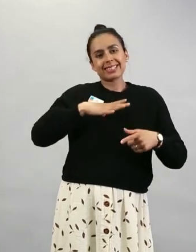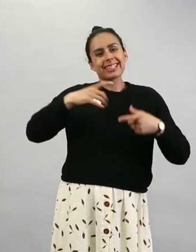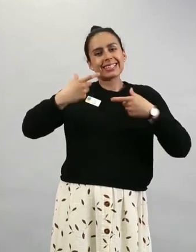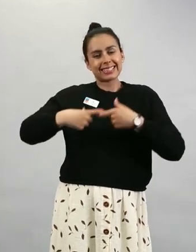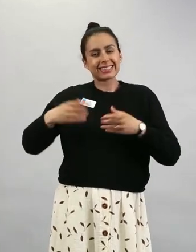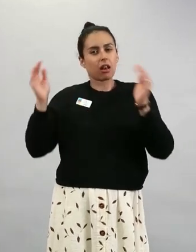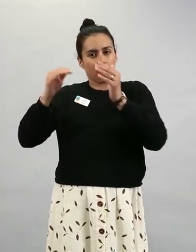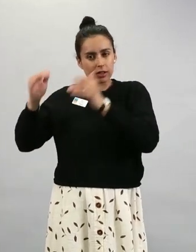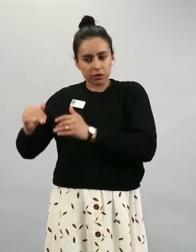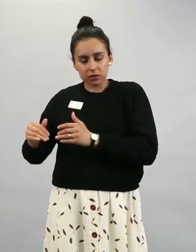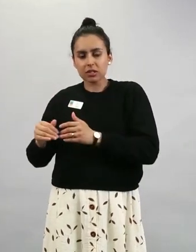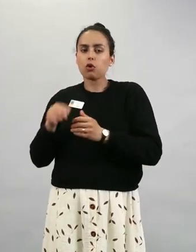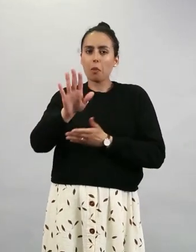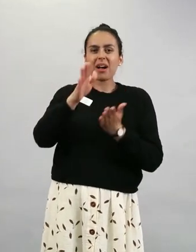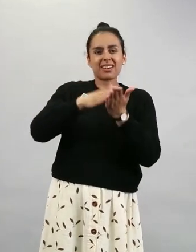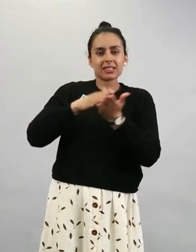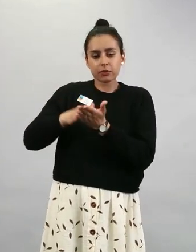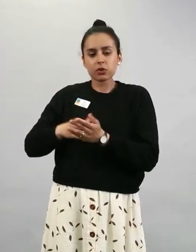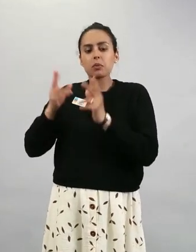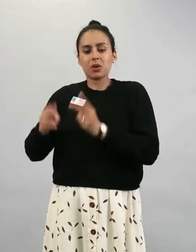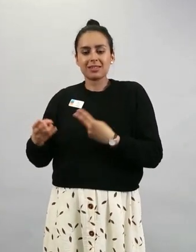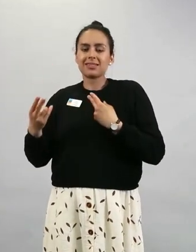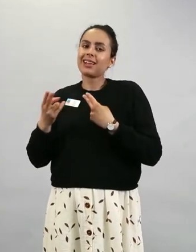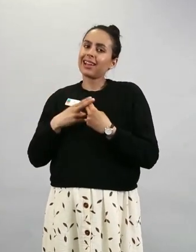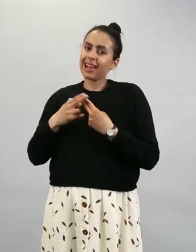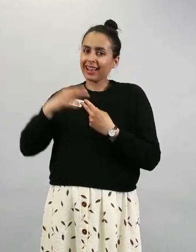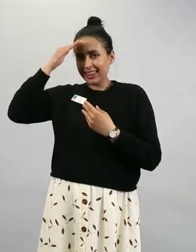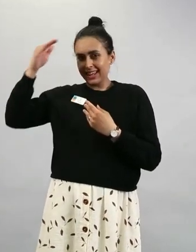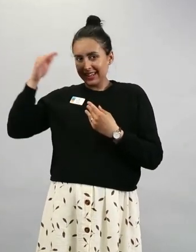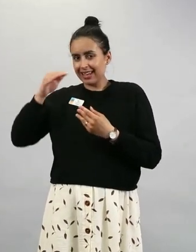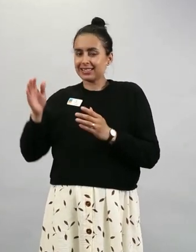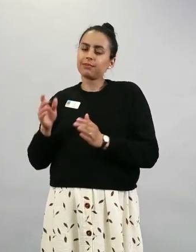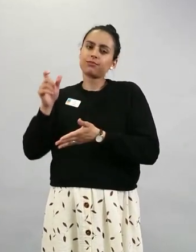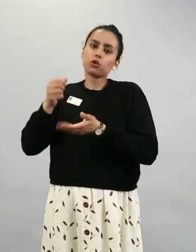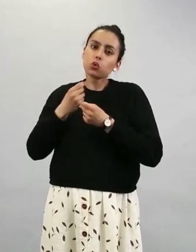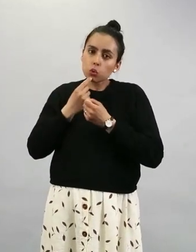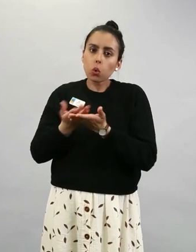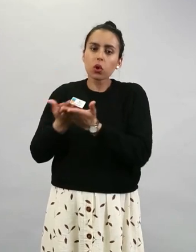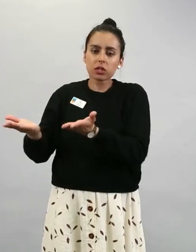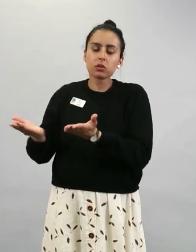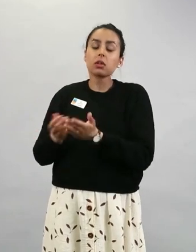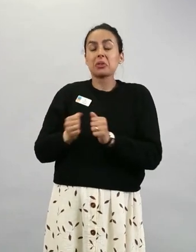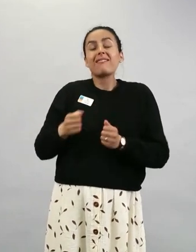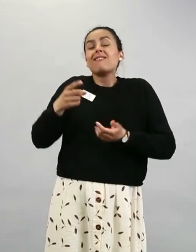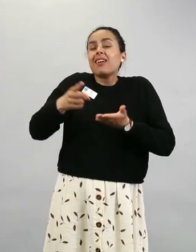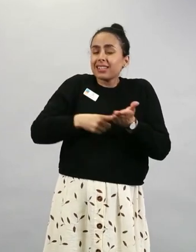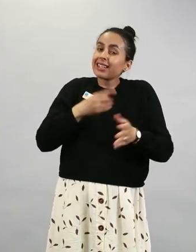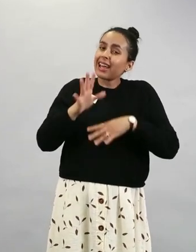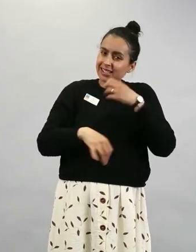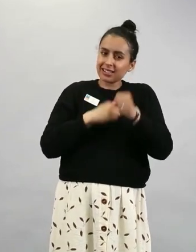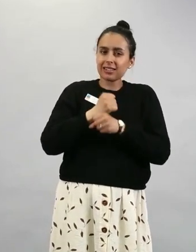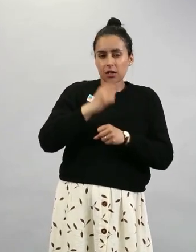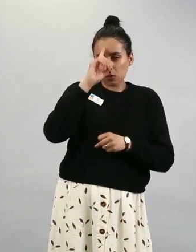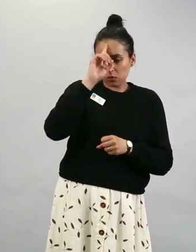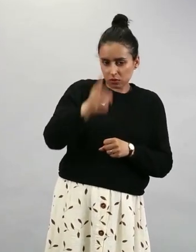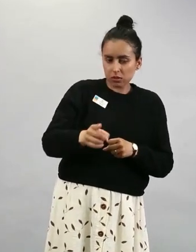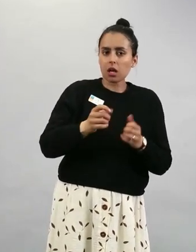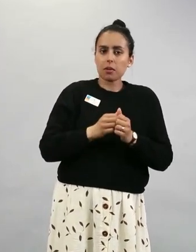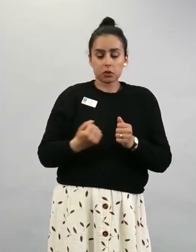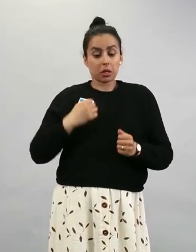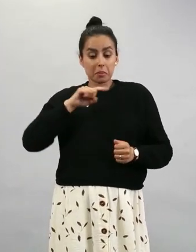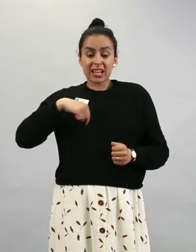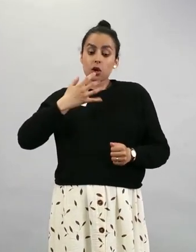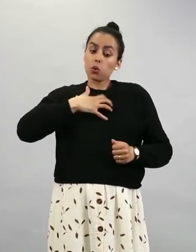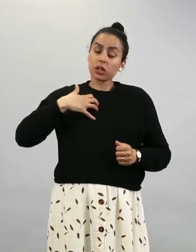kannattaa kääntyä. Se tietysti vaatii sitä, että osaa englantia. Pyrimme omille sivuillemme myös niitä tärkeimpiä